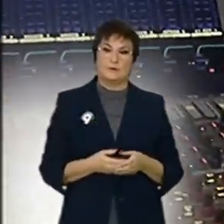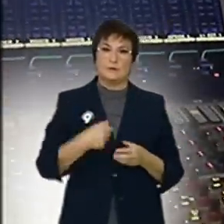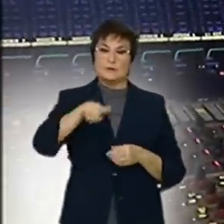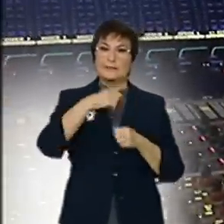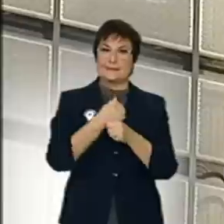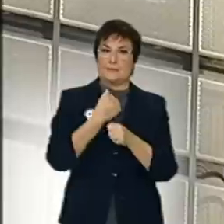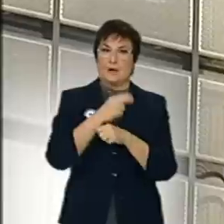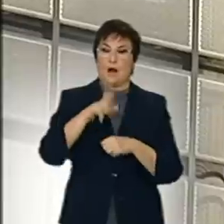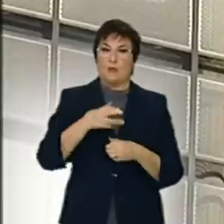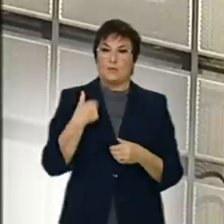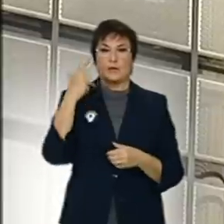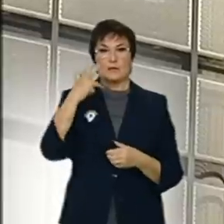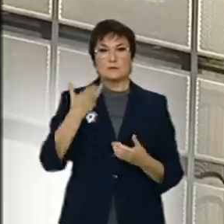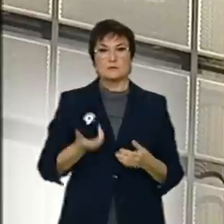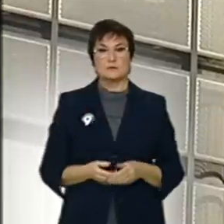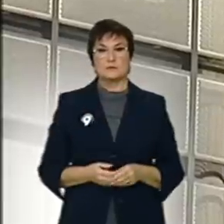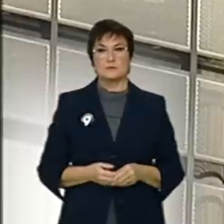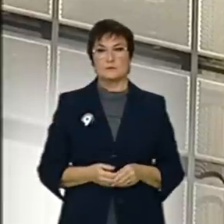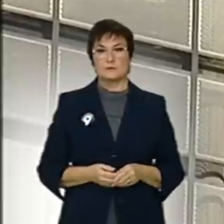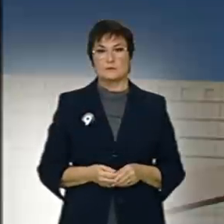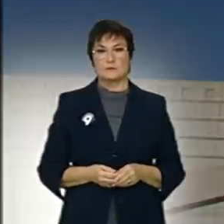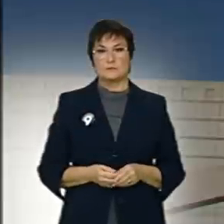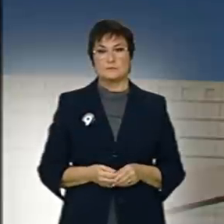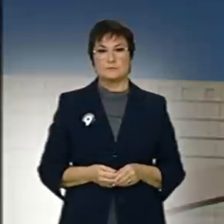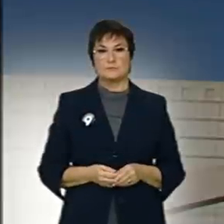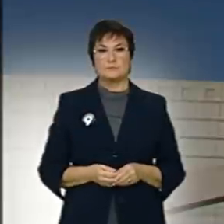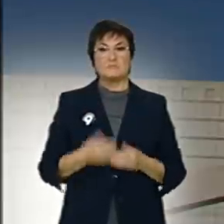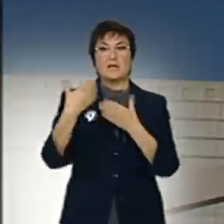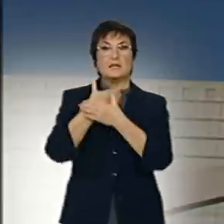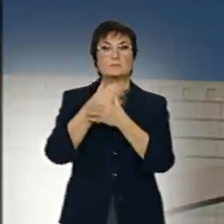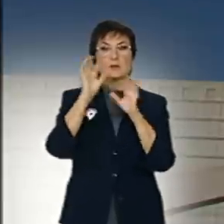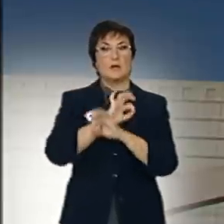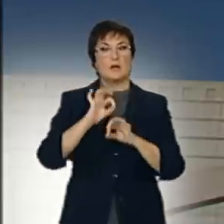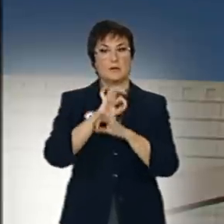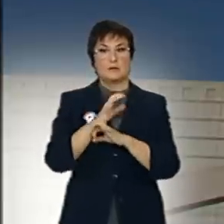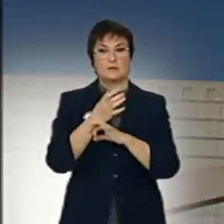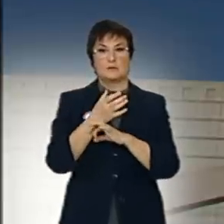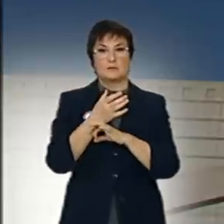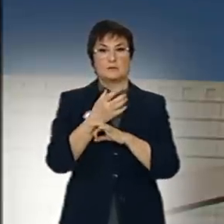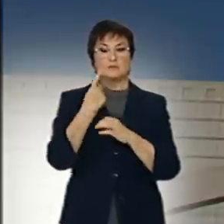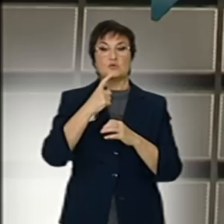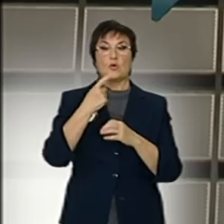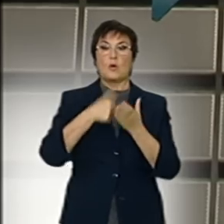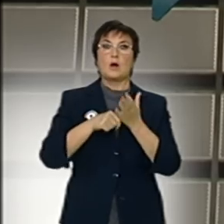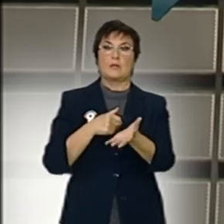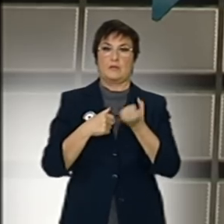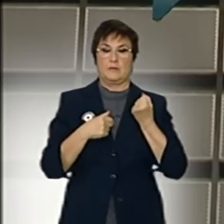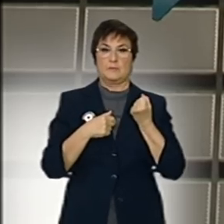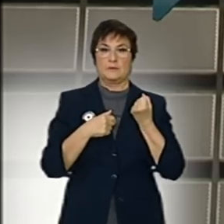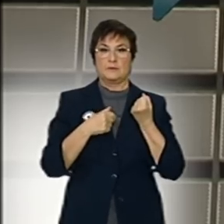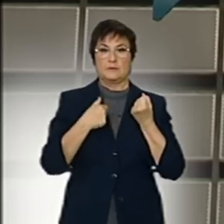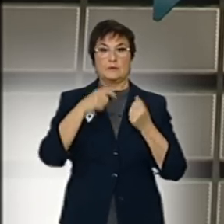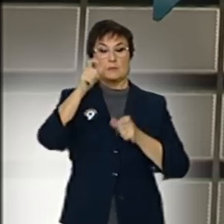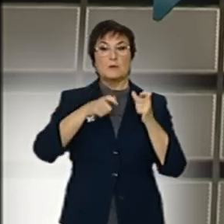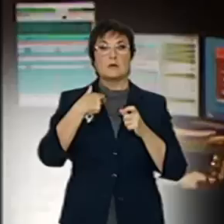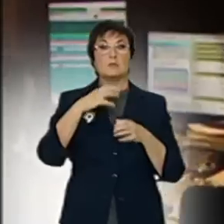treballadors en total normalitat? No, no, no ens hi ha cap explicació, simplement requisen els carnets. A la gent que ha tingut la